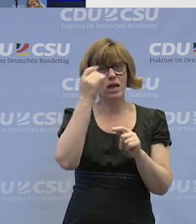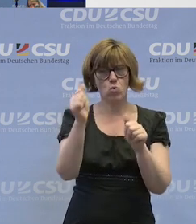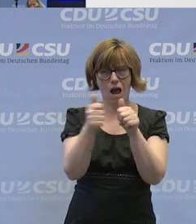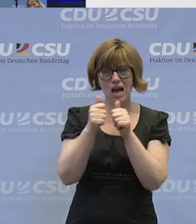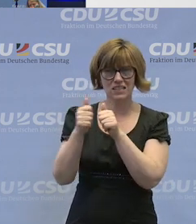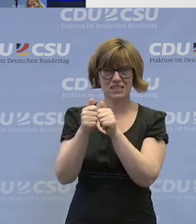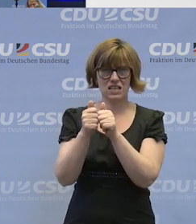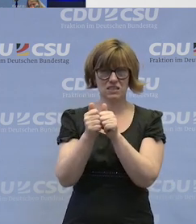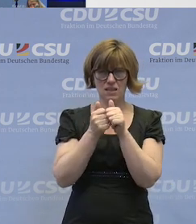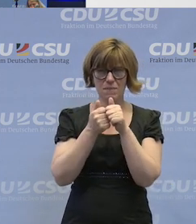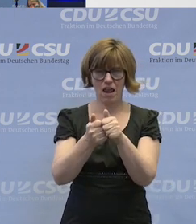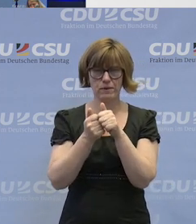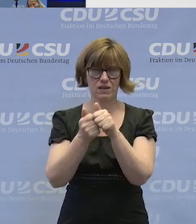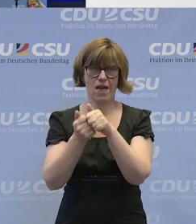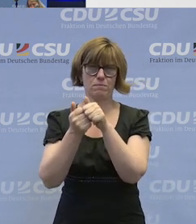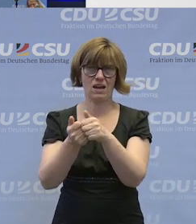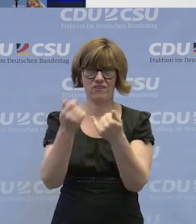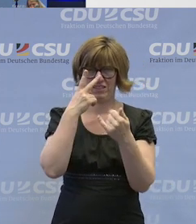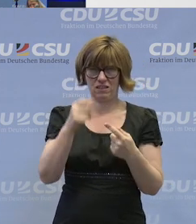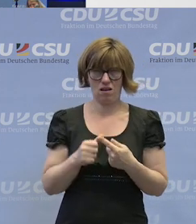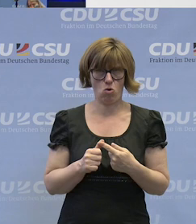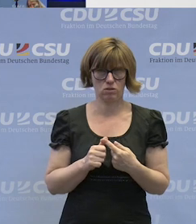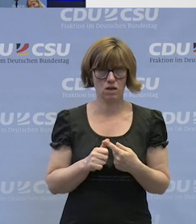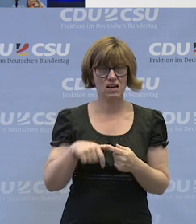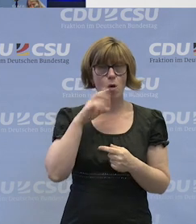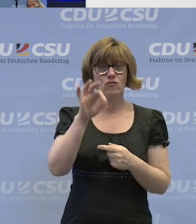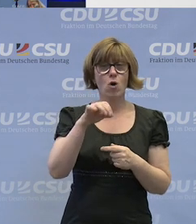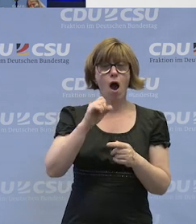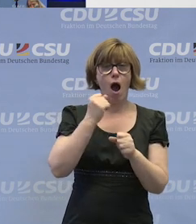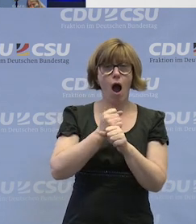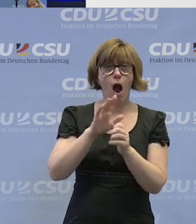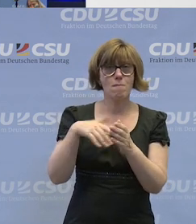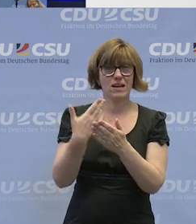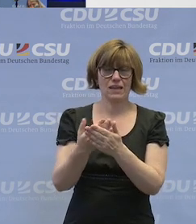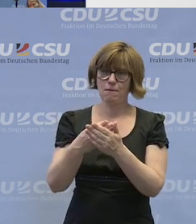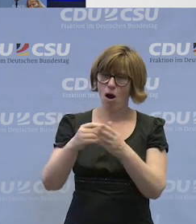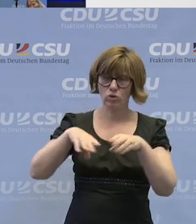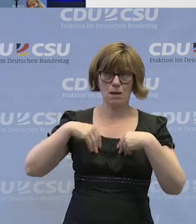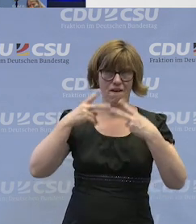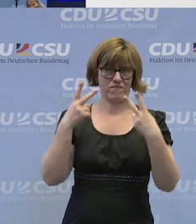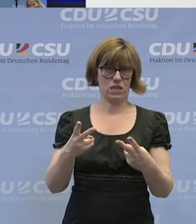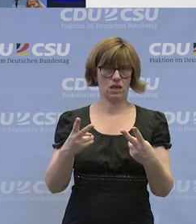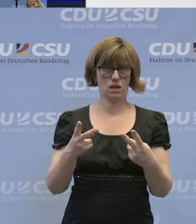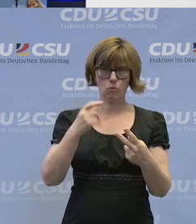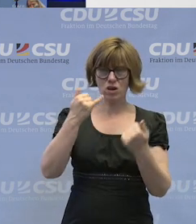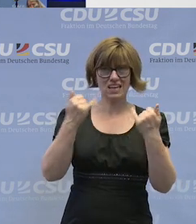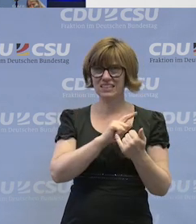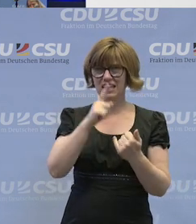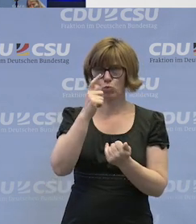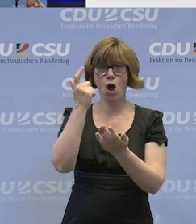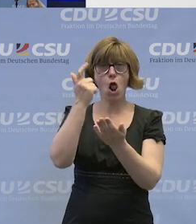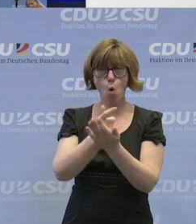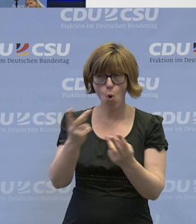Assistenz und diese Begleitung betrifft? Ich glaube, dass das für Arbeitgeber eminent wichtig ist, dass die wissen, es geht jetzt nicht nur um